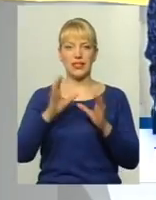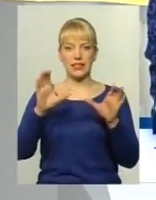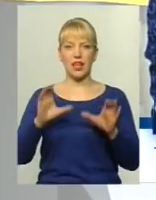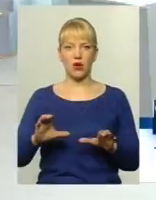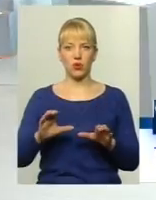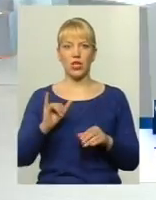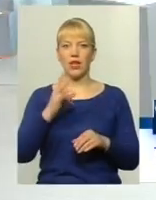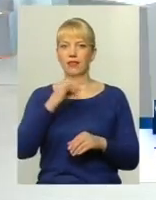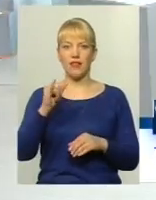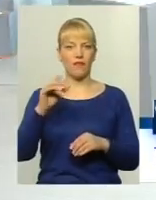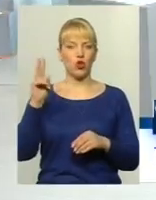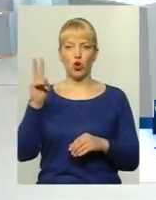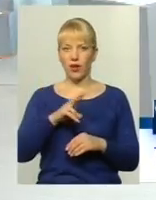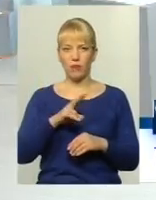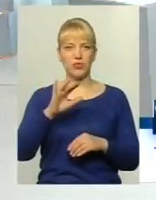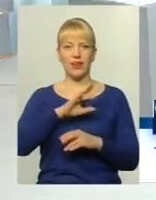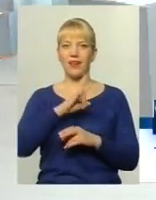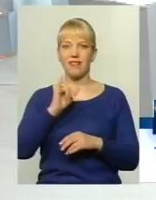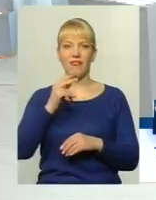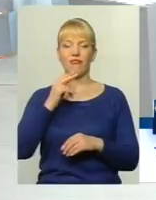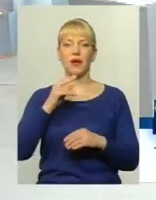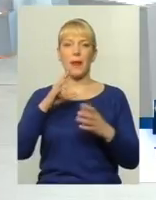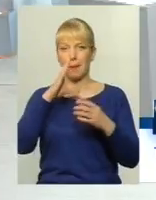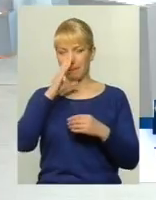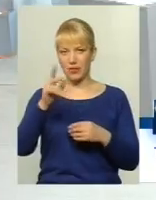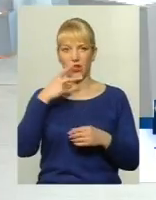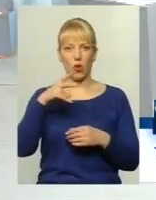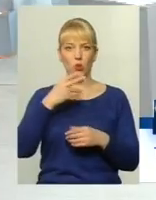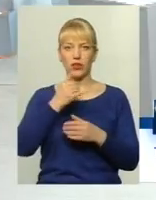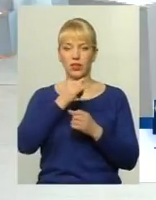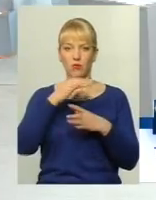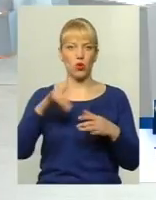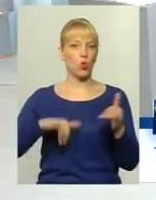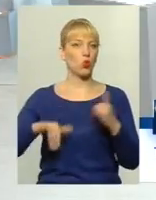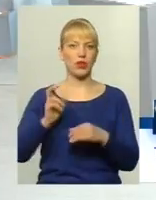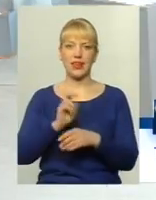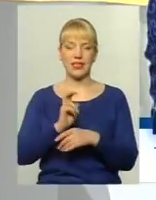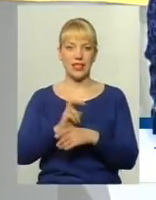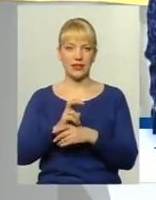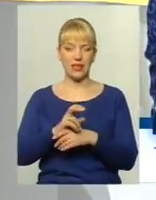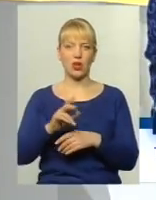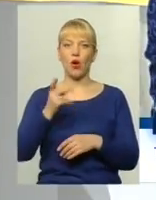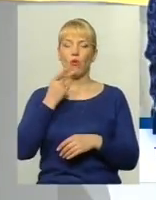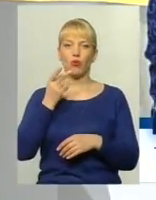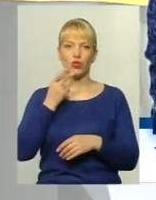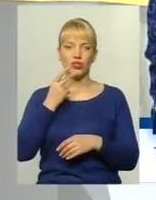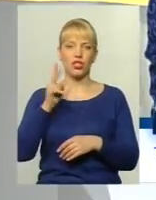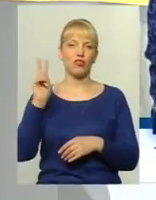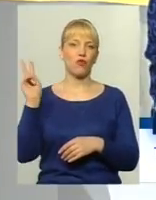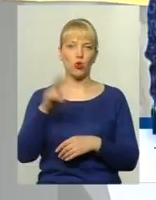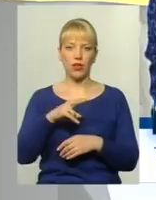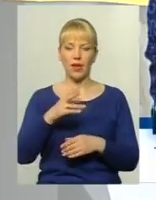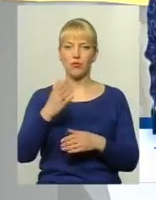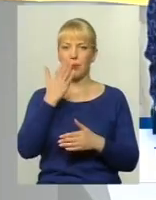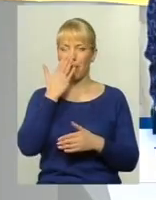в тролейбусах, ні в пижиках корити не можна А куди не зайди постійно, в тролейбусах димом пахне, в